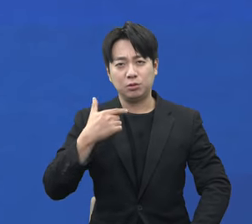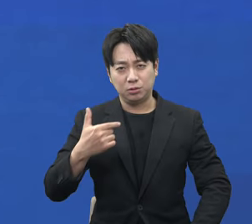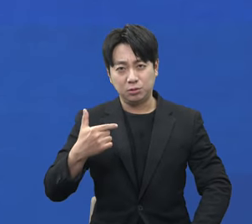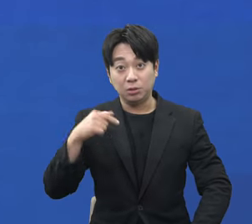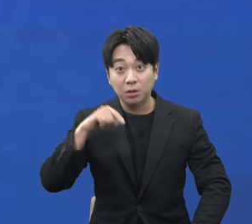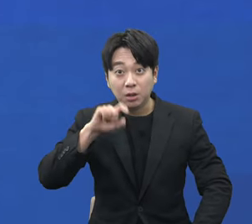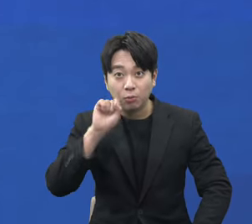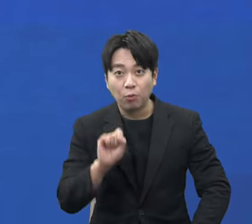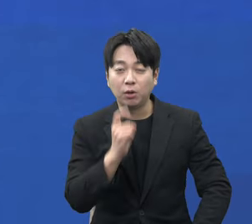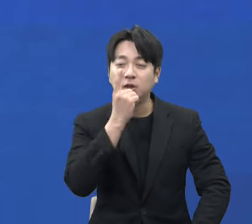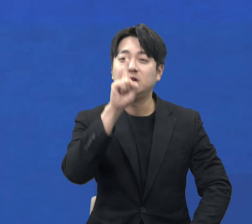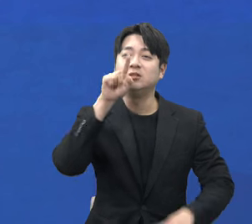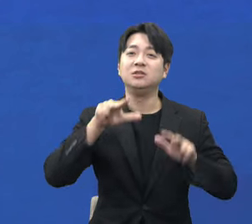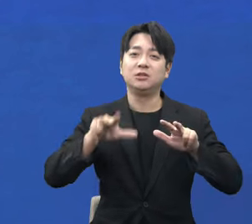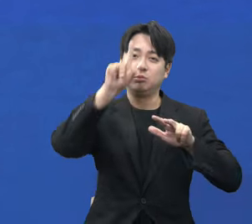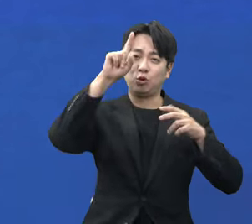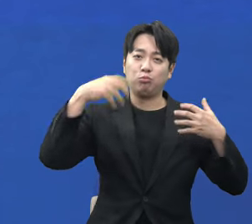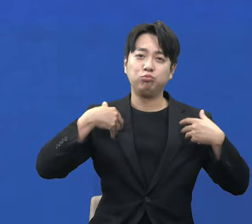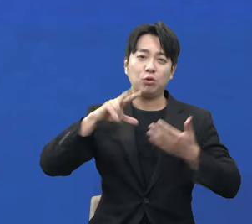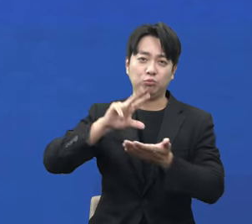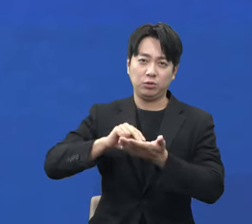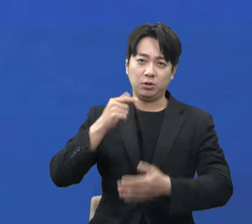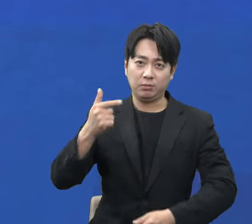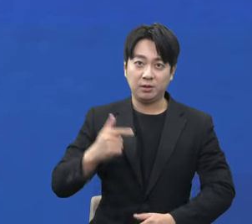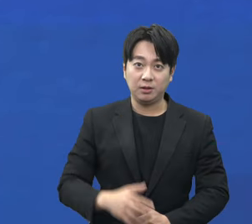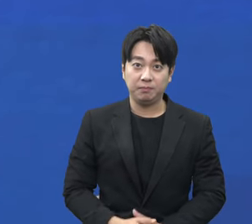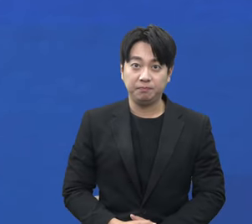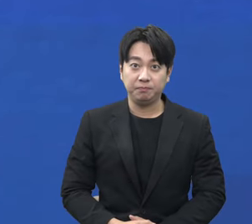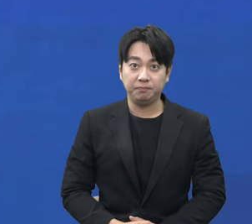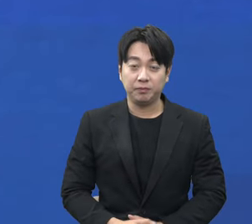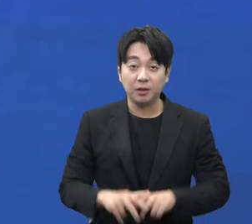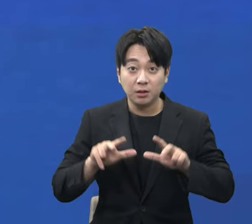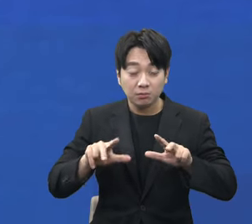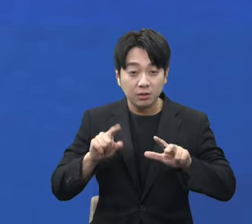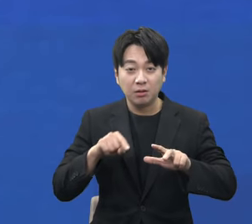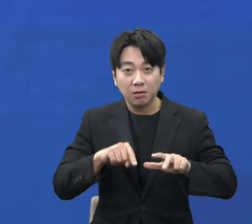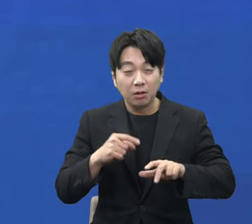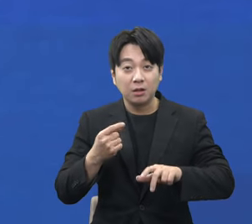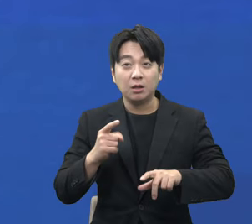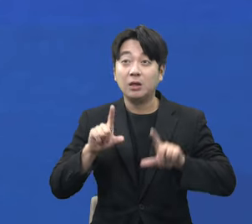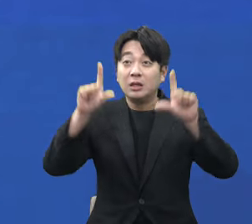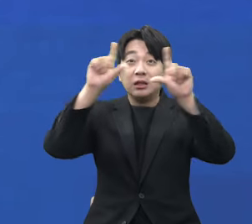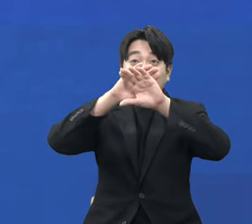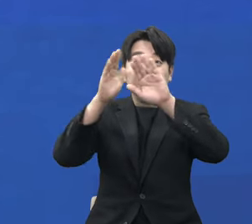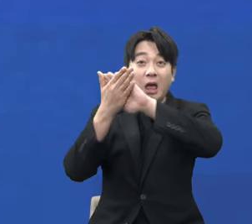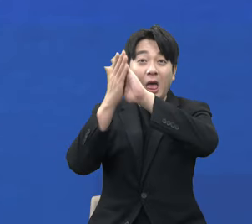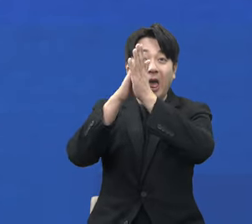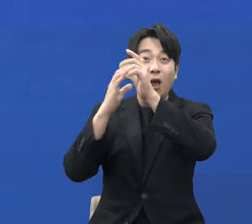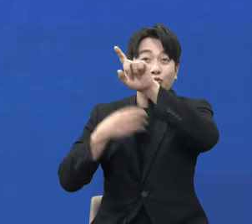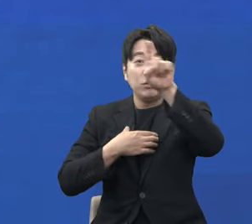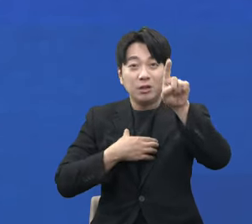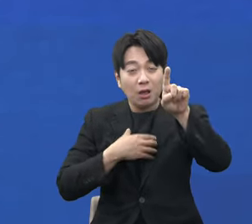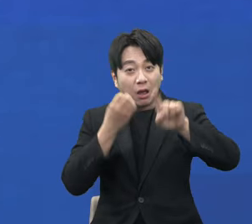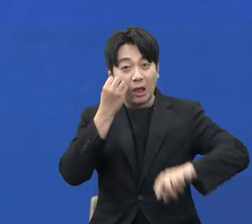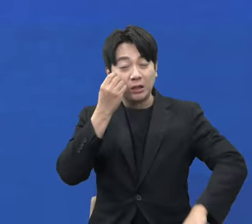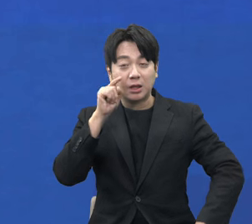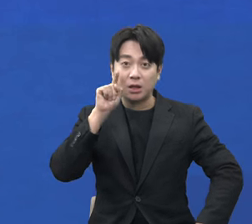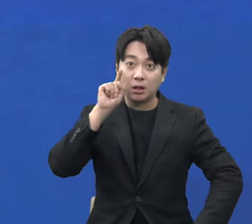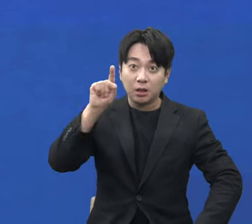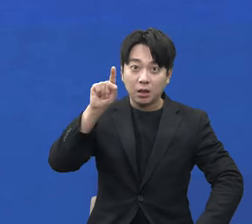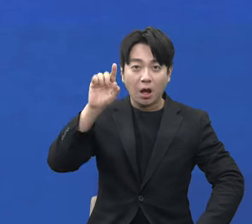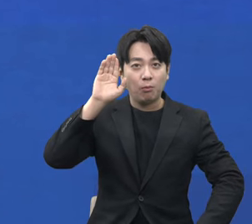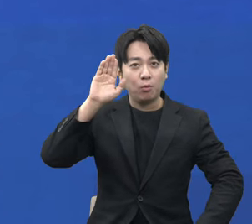윤석열 정부입니다. 문제는 이런 이상기후가 갈수록 심해질 거라는 전문가들의 예측입니다.